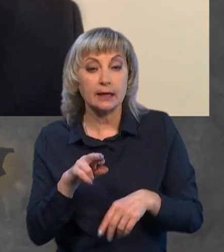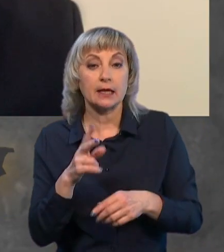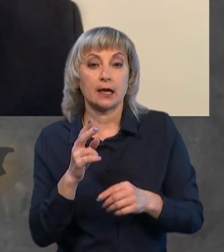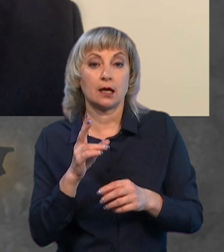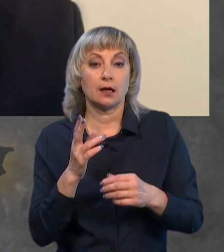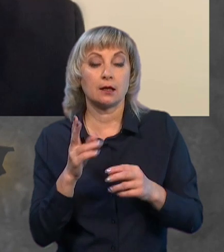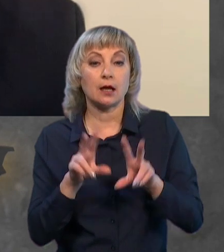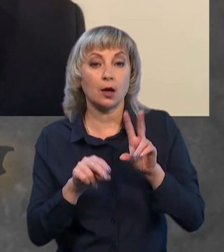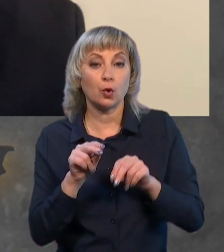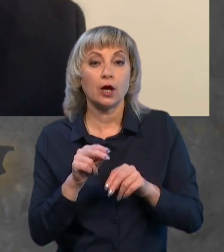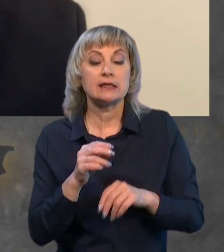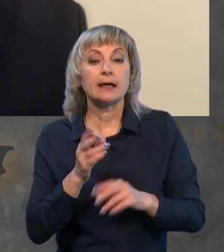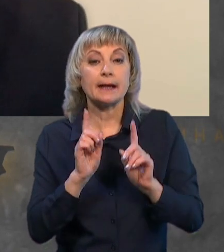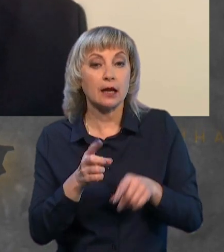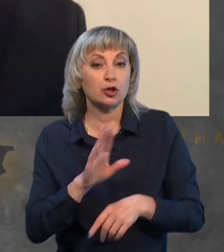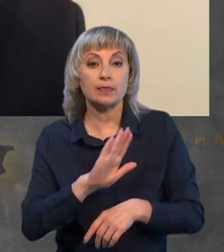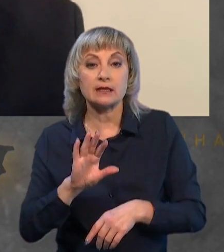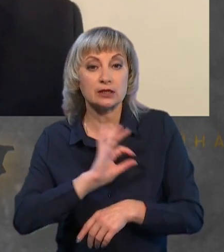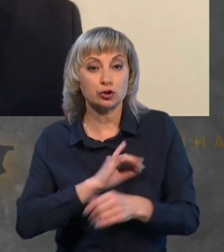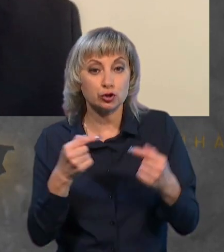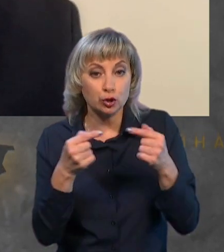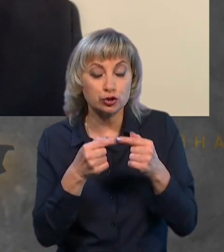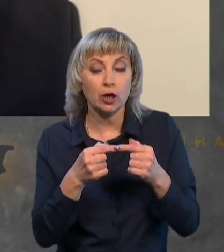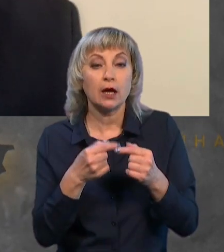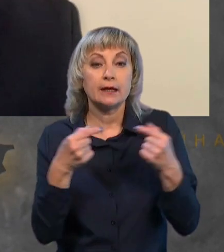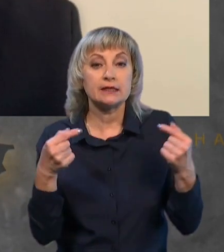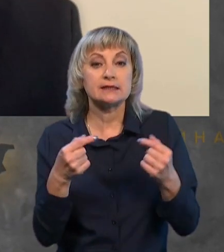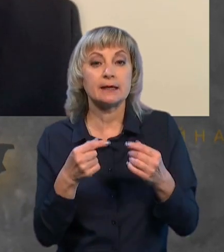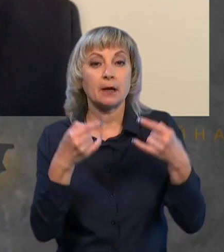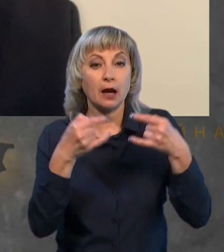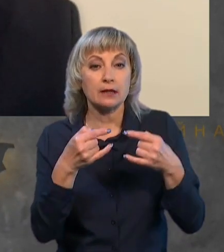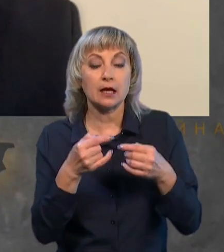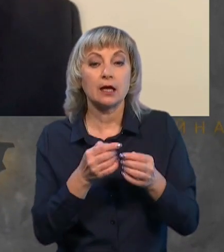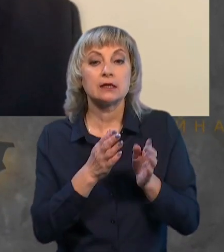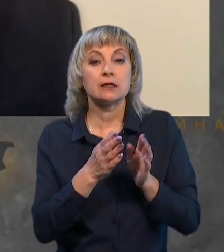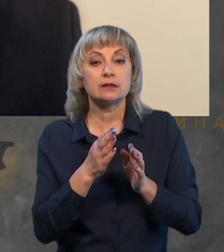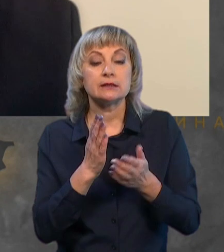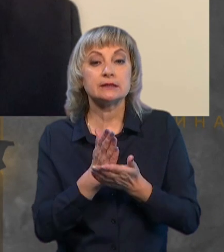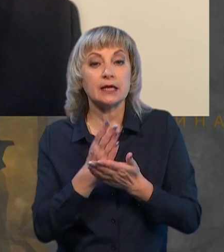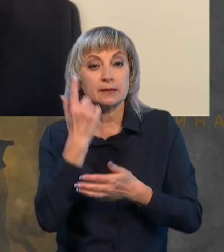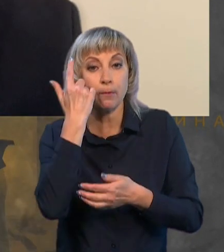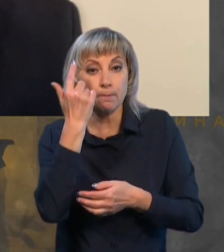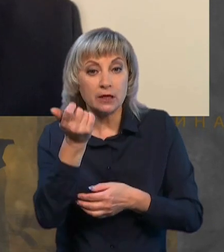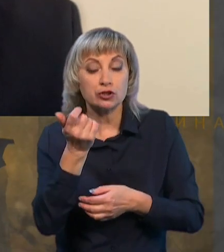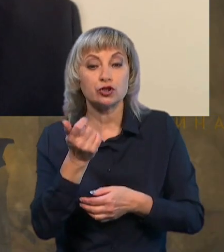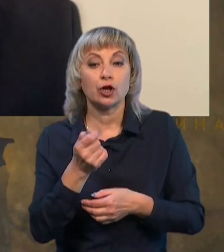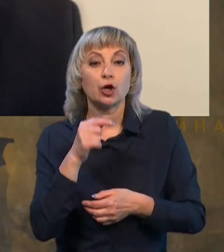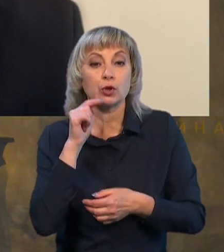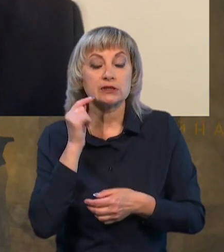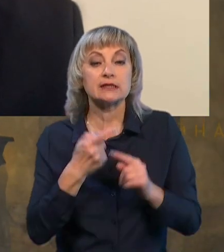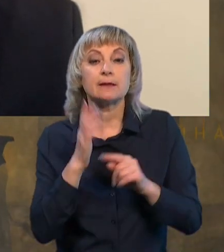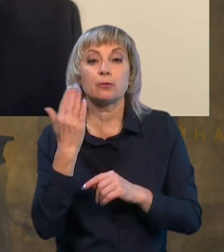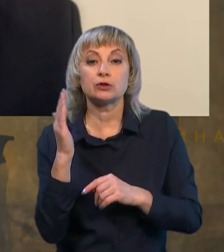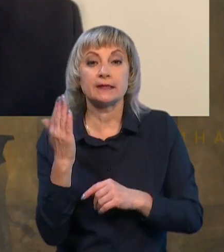він не застосує точно. Тому що в даній ситуації по різним каналам системи йде попередження розсліження. Це буде їхній